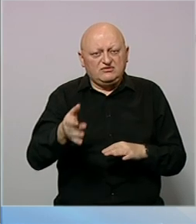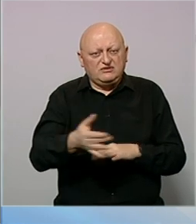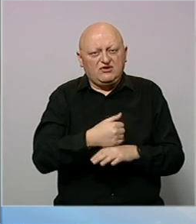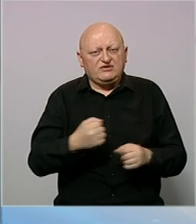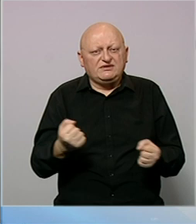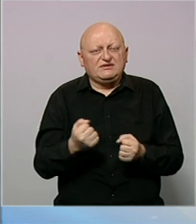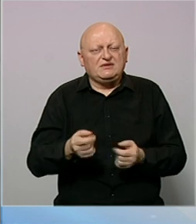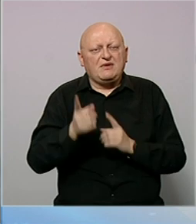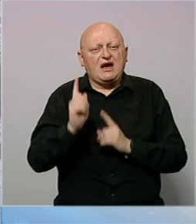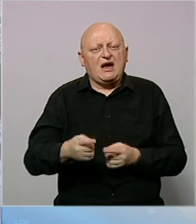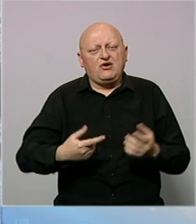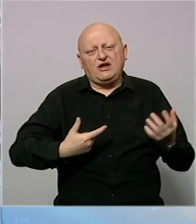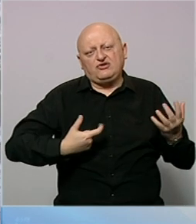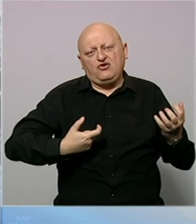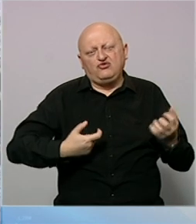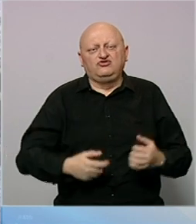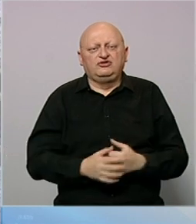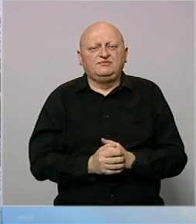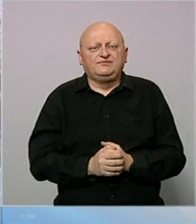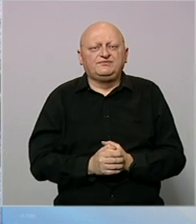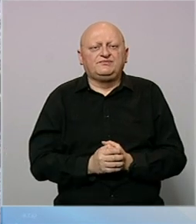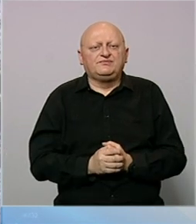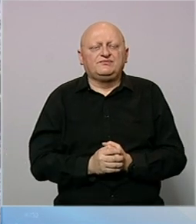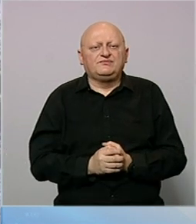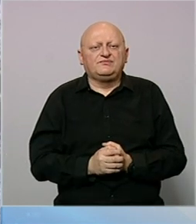Rusiju da koristi zimu kao ratno oružje.